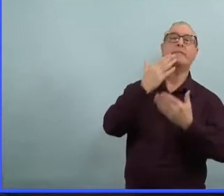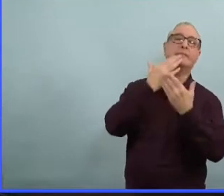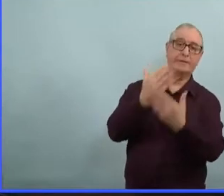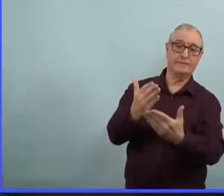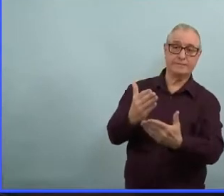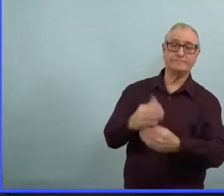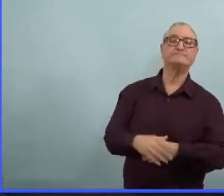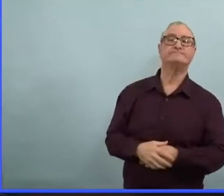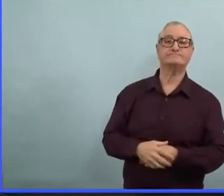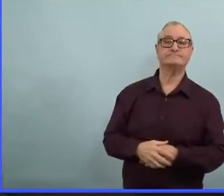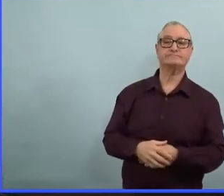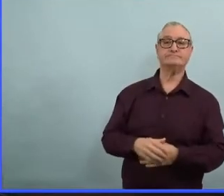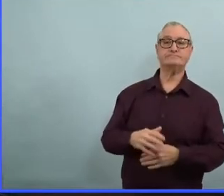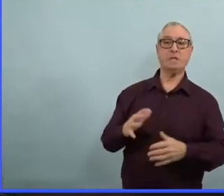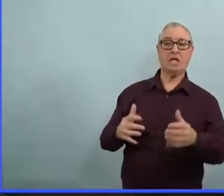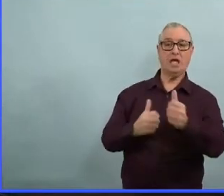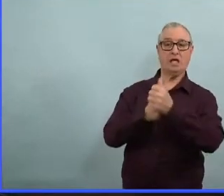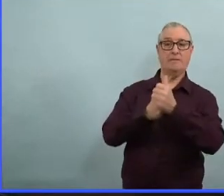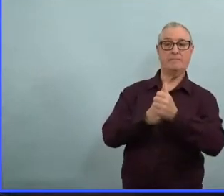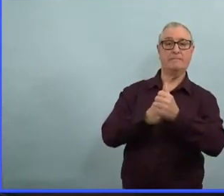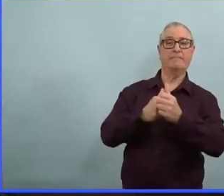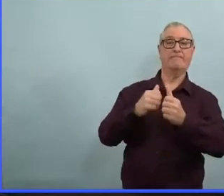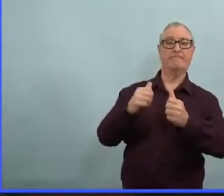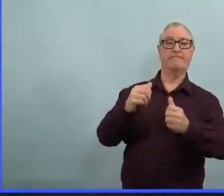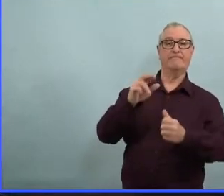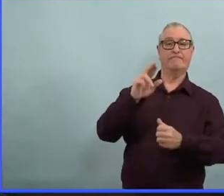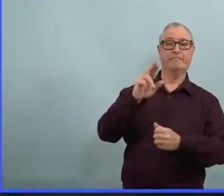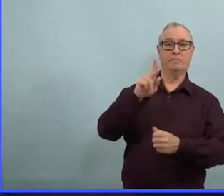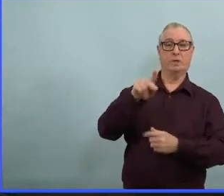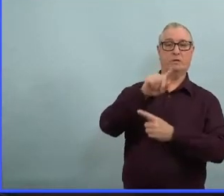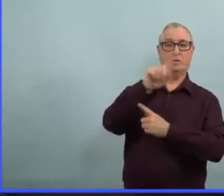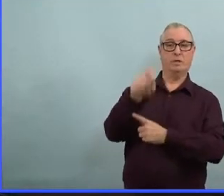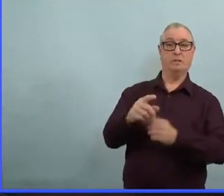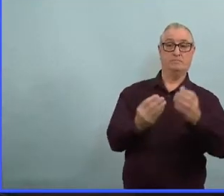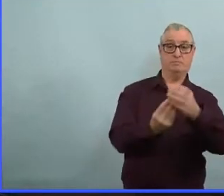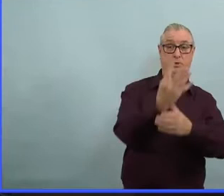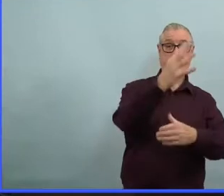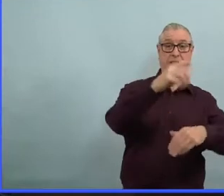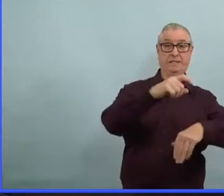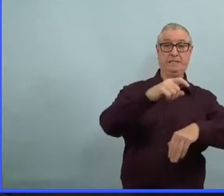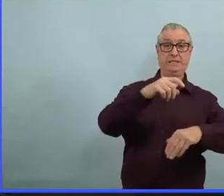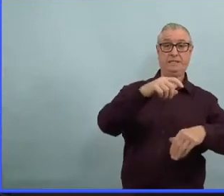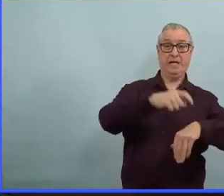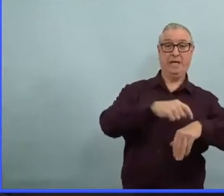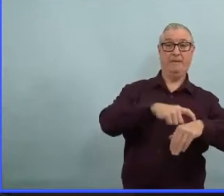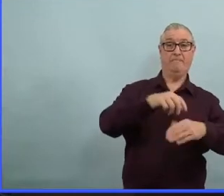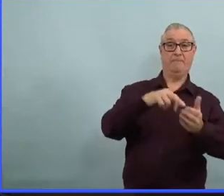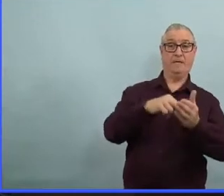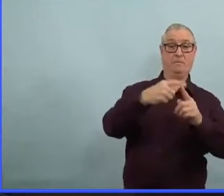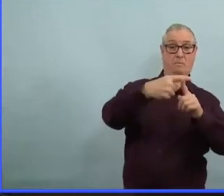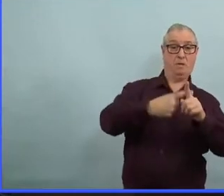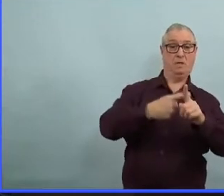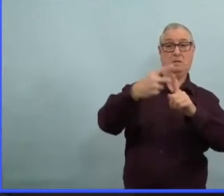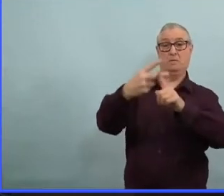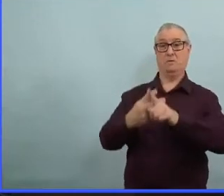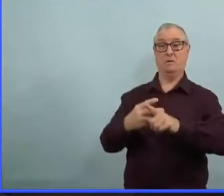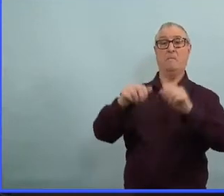Vous dites qu va voir un Manitoba sans restriction dans 2-3 mois. Il y beaucoup de gens qui ne vont pas être à l'aise avec ça.